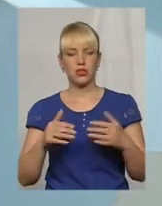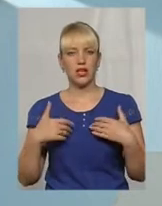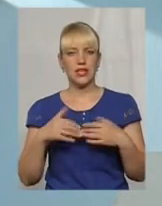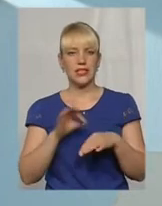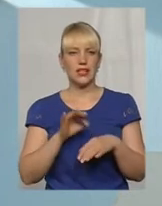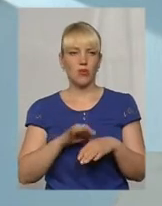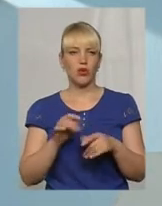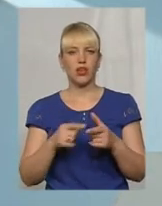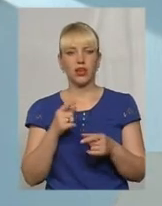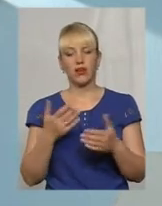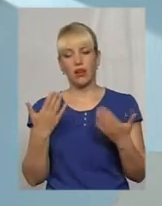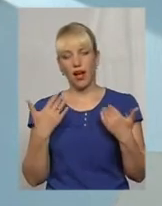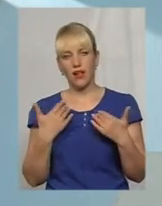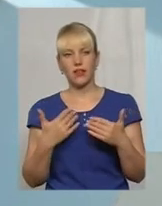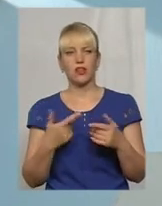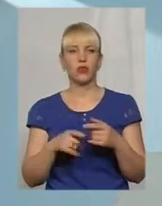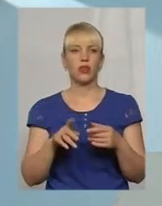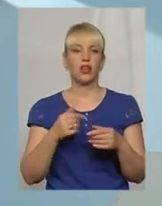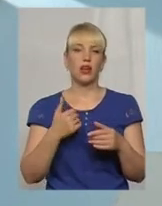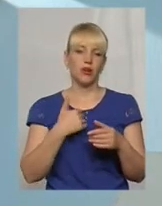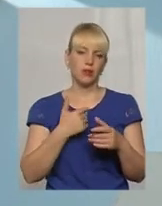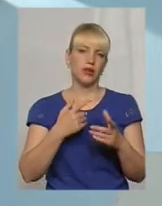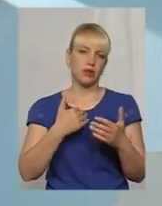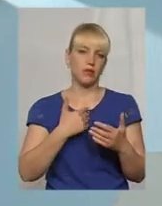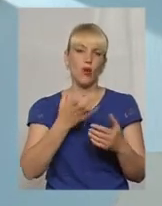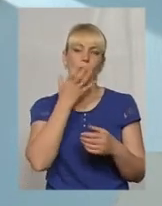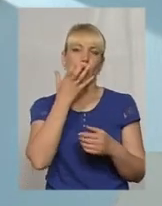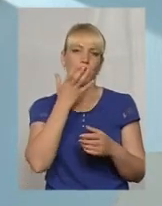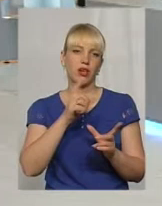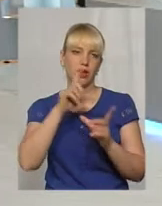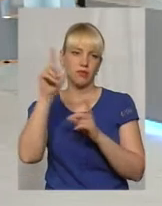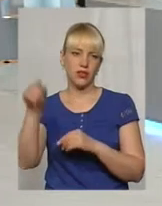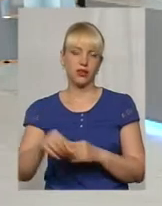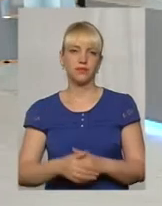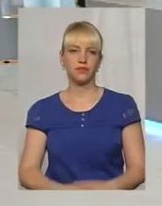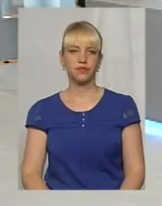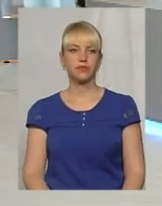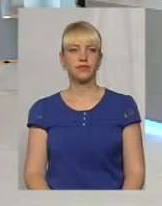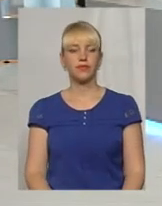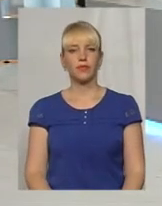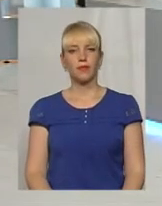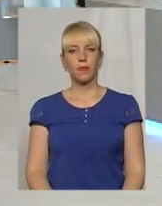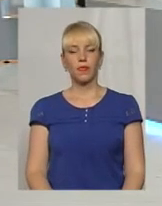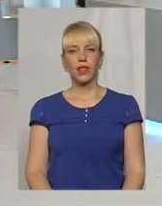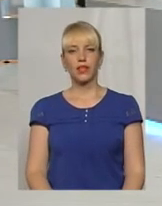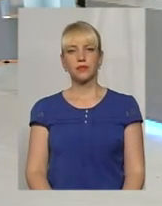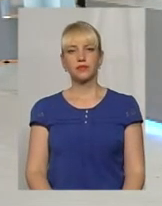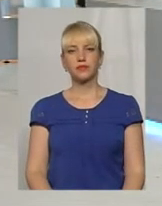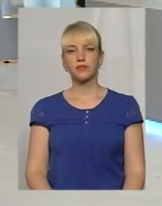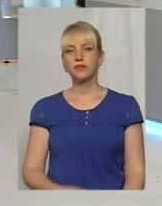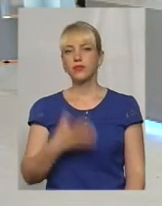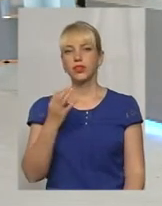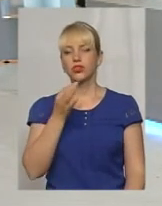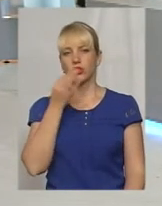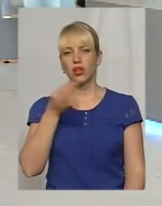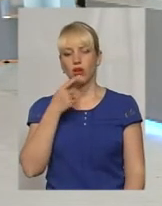зараз канікули, ми поїдемо погріємося. Ось так кажуть нам наші клієнти. Дякую велике. А ще розкажіть нам